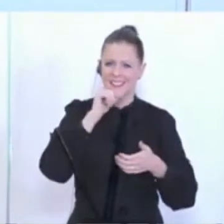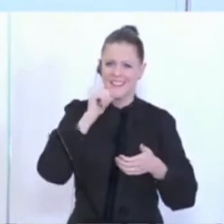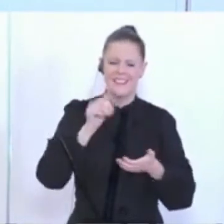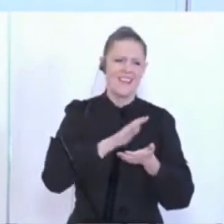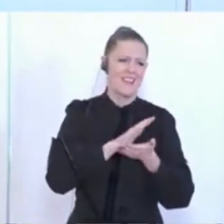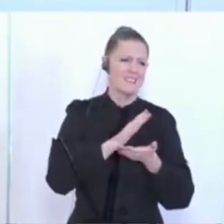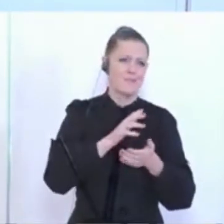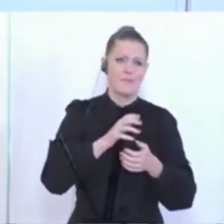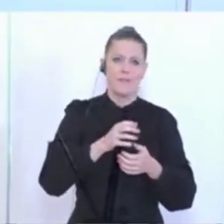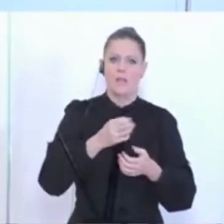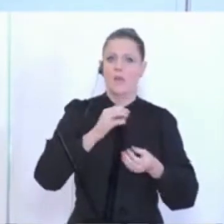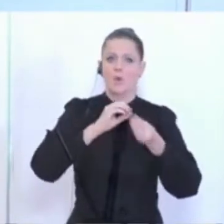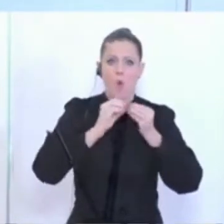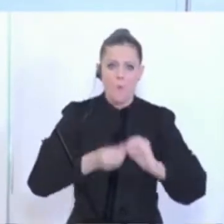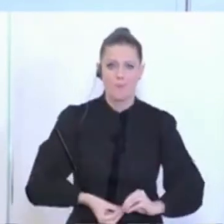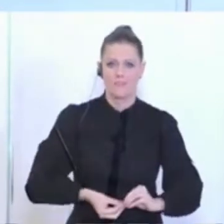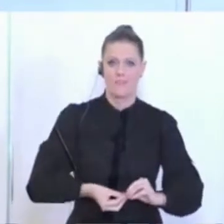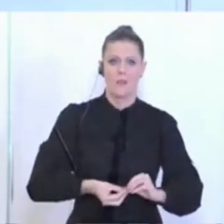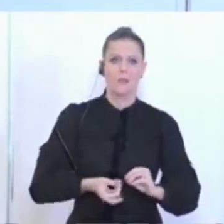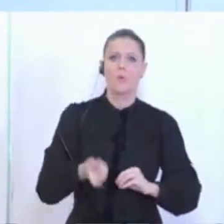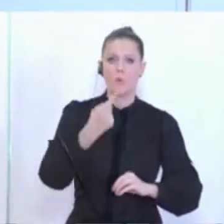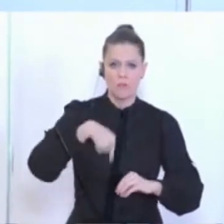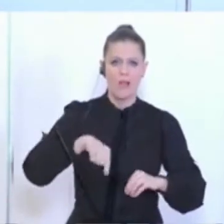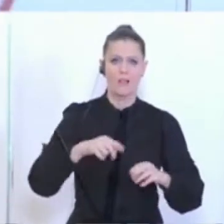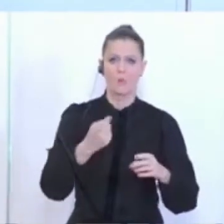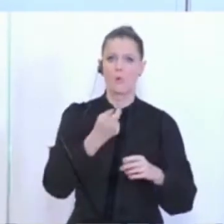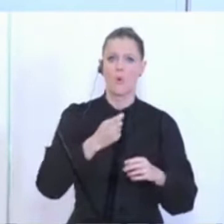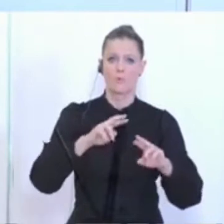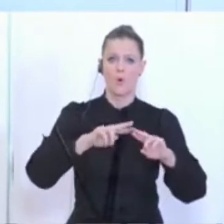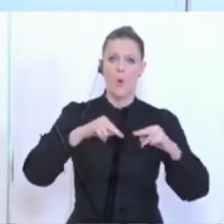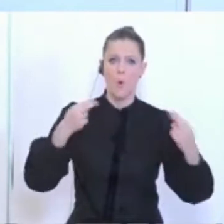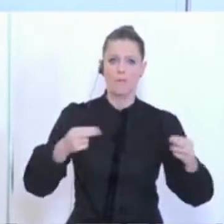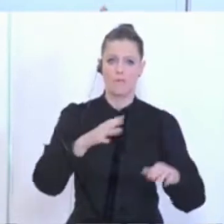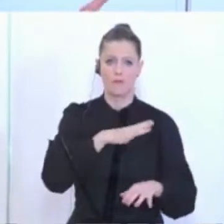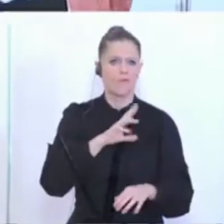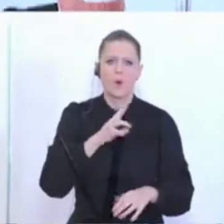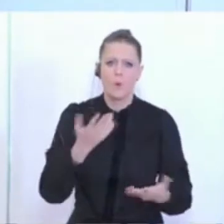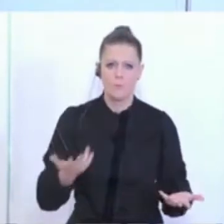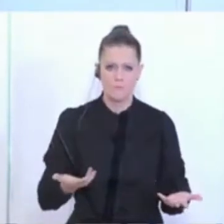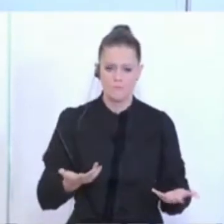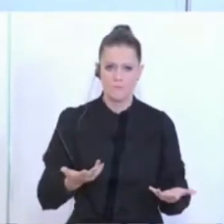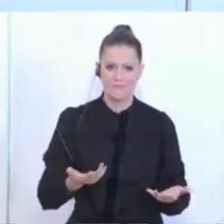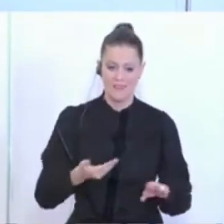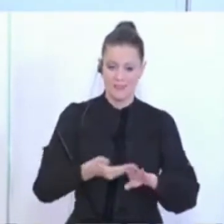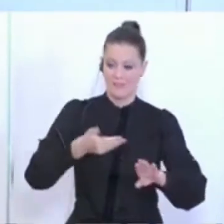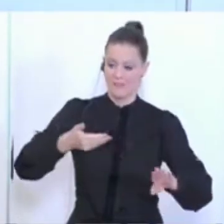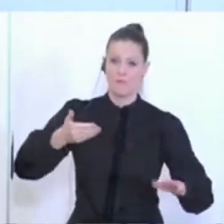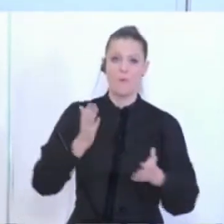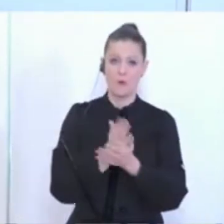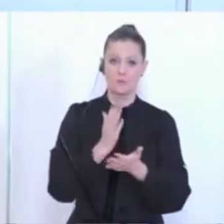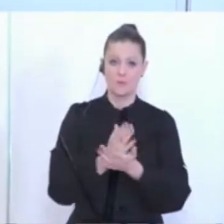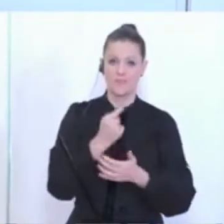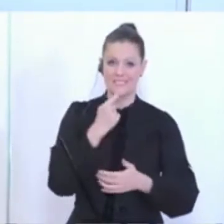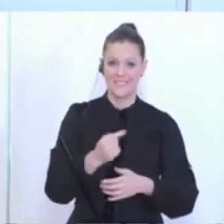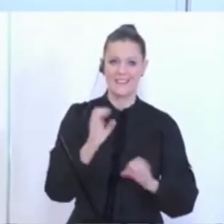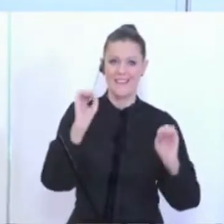Risiko erzeugt, erhöhte Unfallgefahren einzugehen. Warum das nun wieder? Ja, da gilt das, was wir vorher schon immer gesagt haben, weil wir eben die